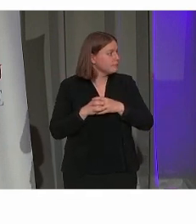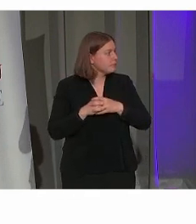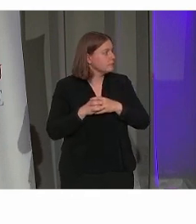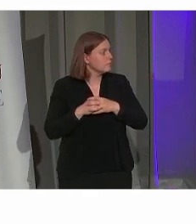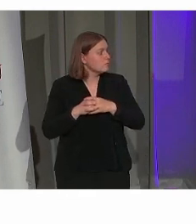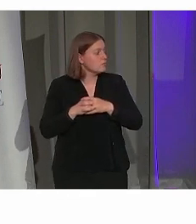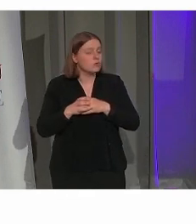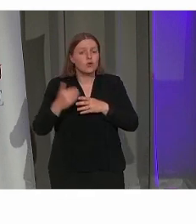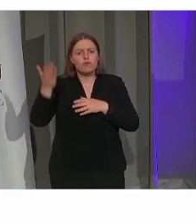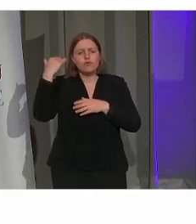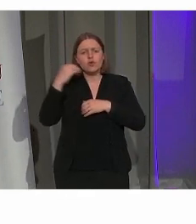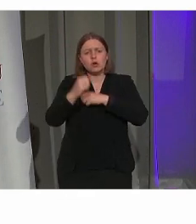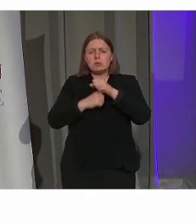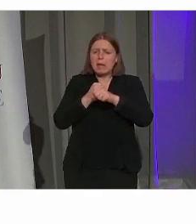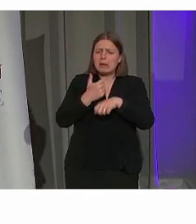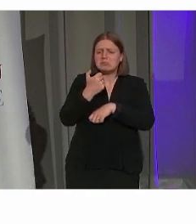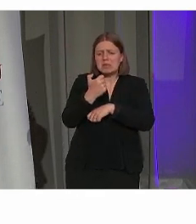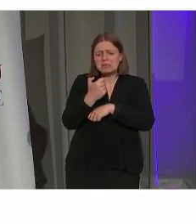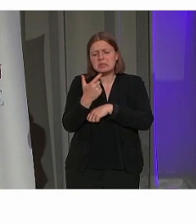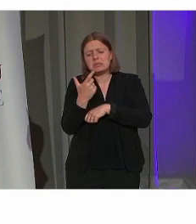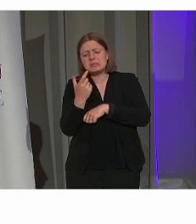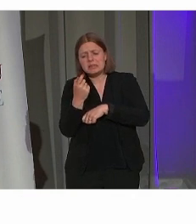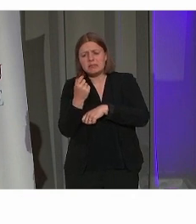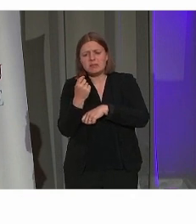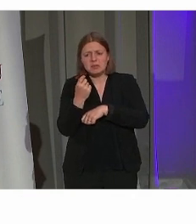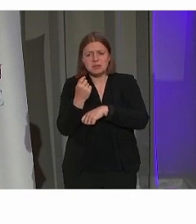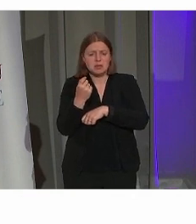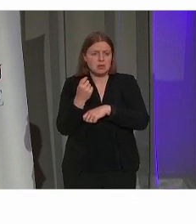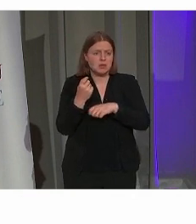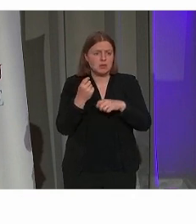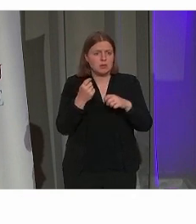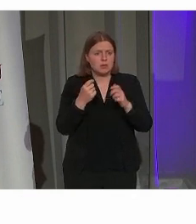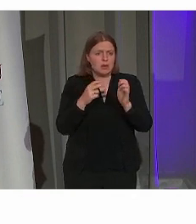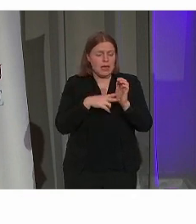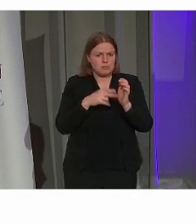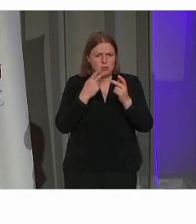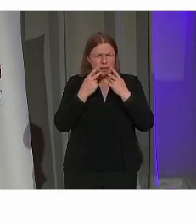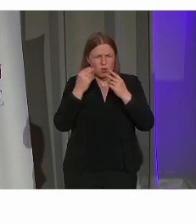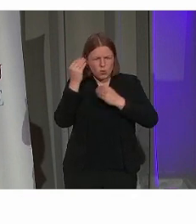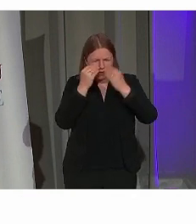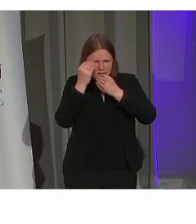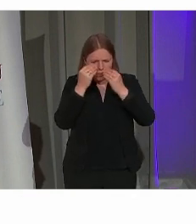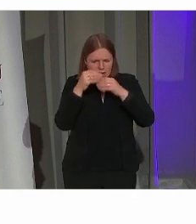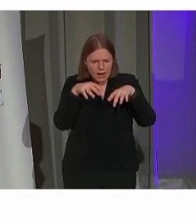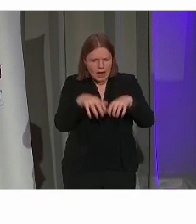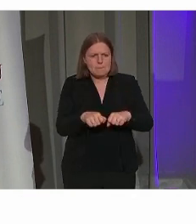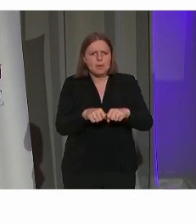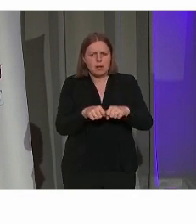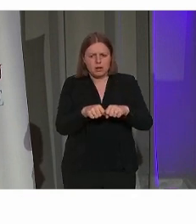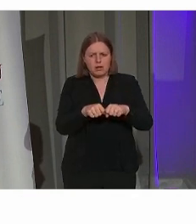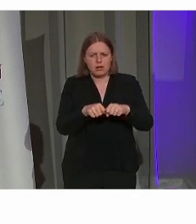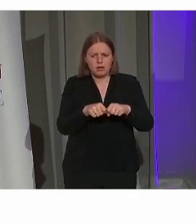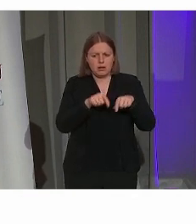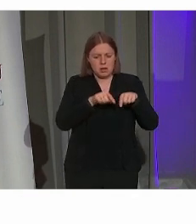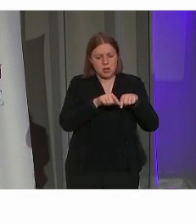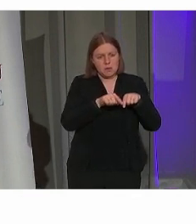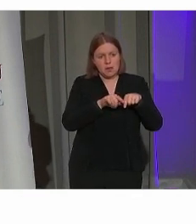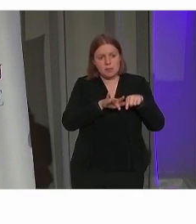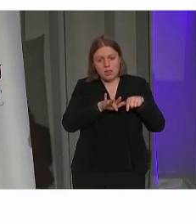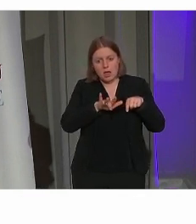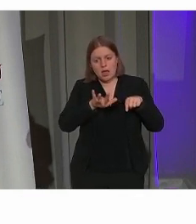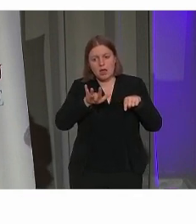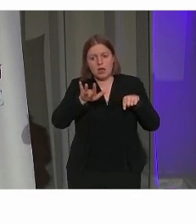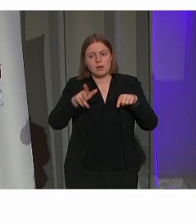Initieel, dat is de jaren 60, 70, start dan erfgoed als echt een sectorbenadering. Echt een wetenschappelijke benadering. Dat evalueert dan naar steeds meer